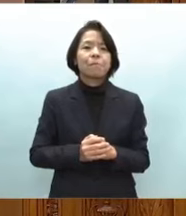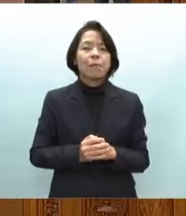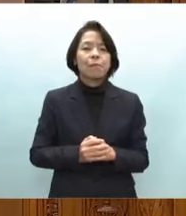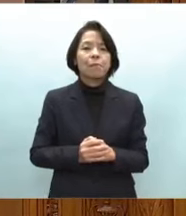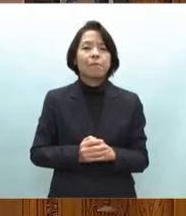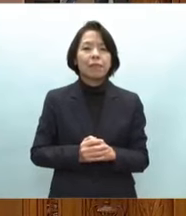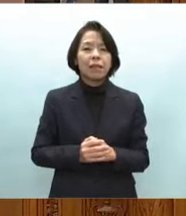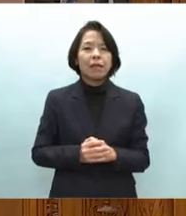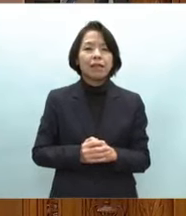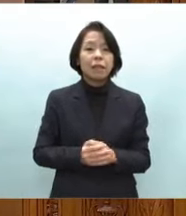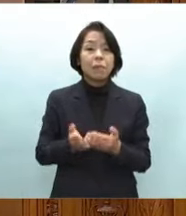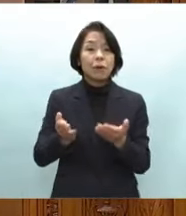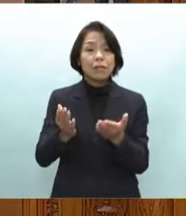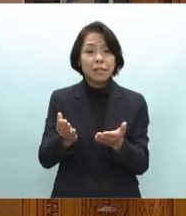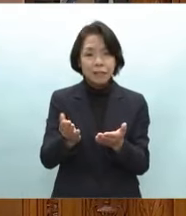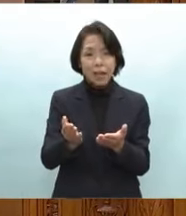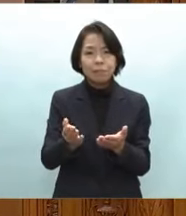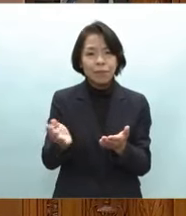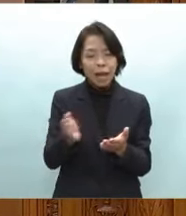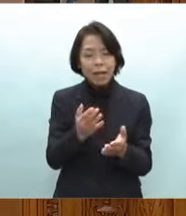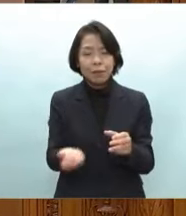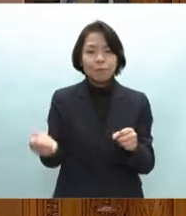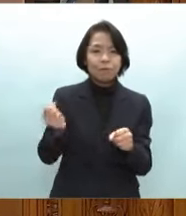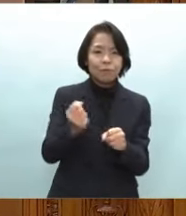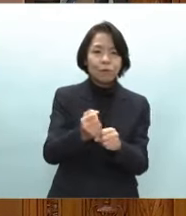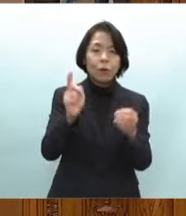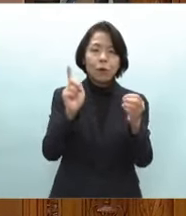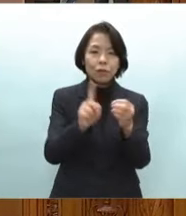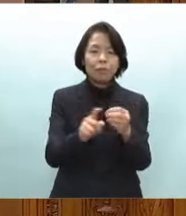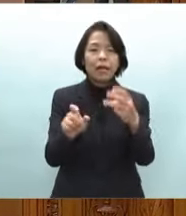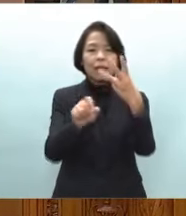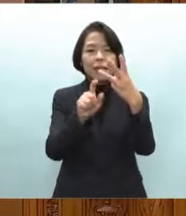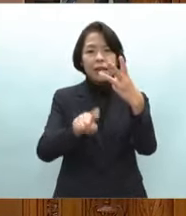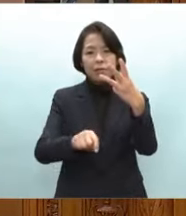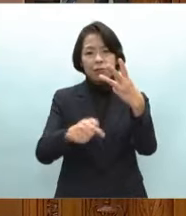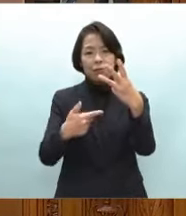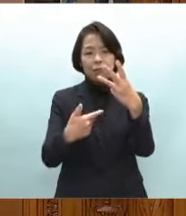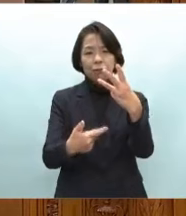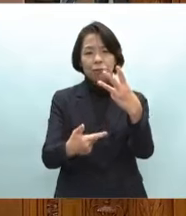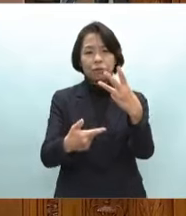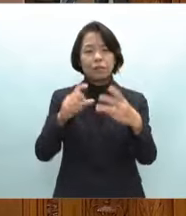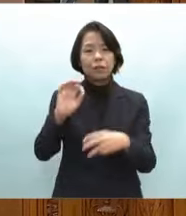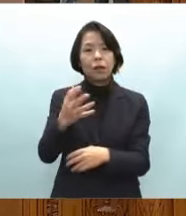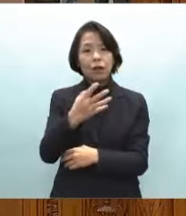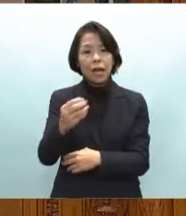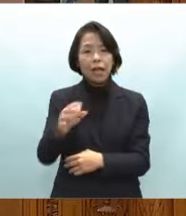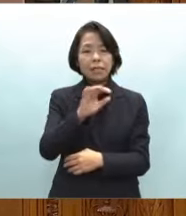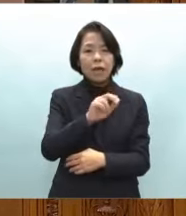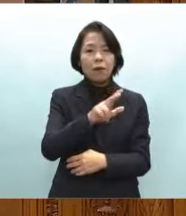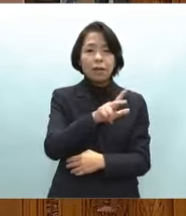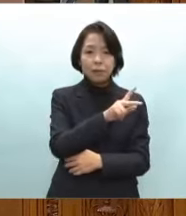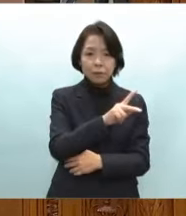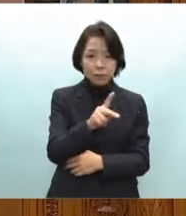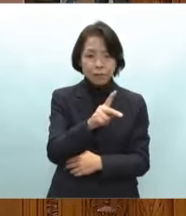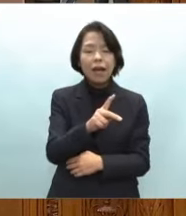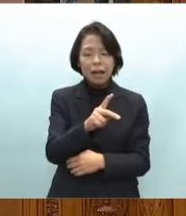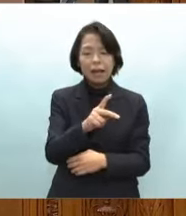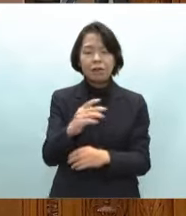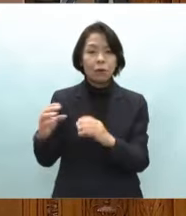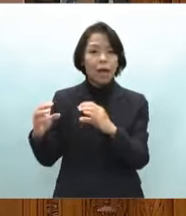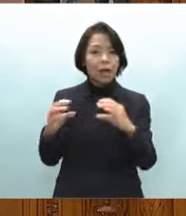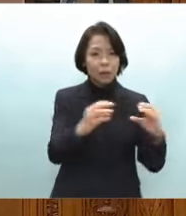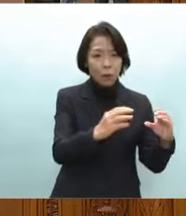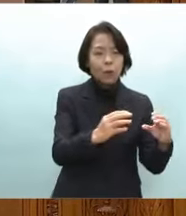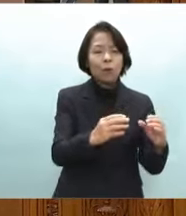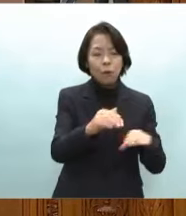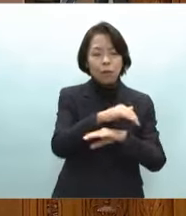が震災からの復興に向けて3月16日の金沢鶴賀館の開業を予定通り進